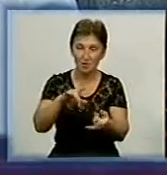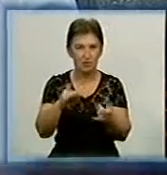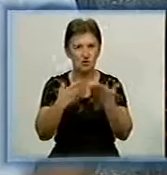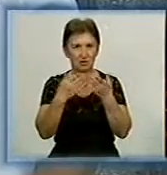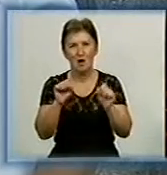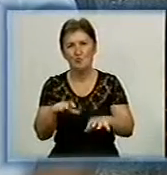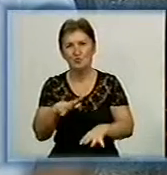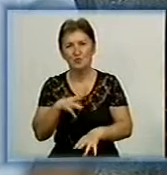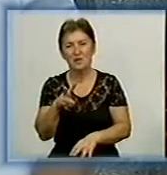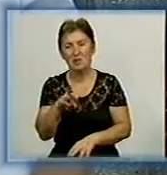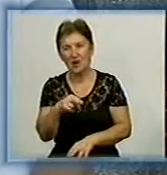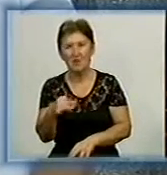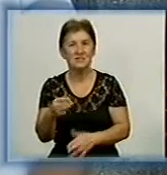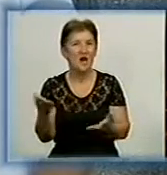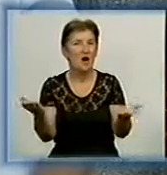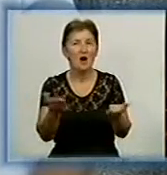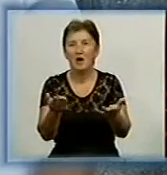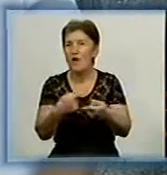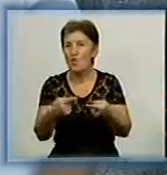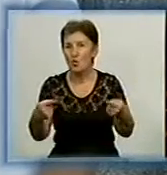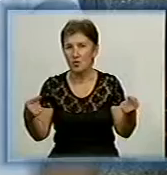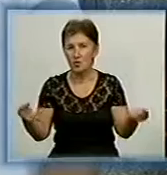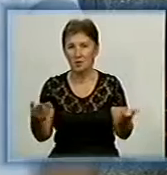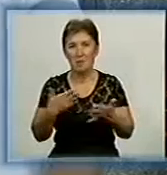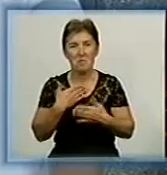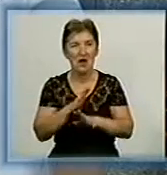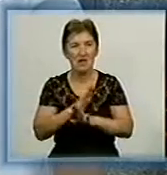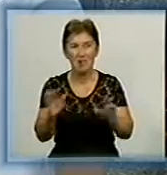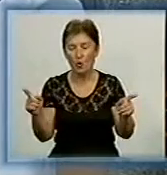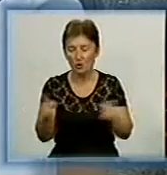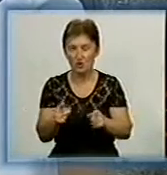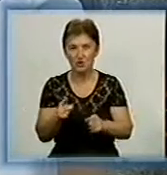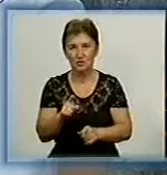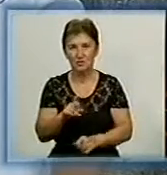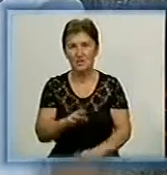не Маяковського, Есенина, да кого угодно. Мы не ограничиваем ни по языкам, ни по чему.